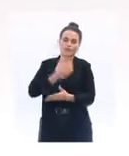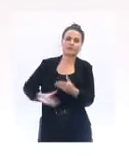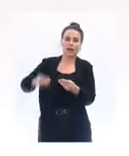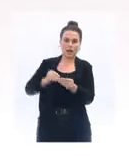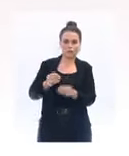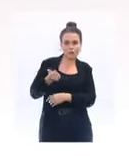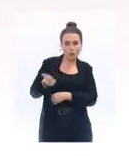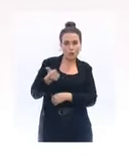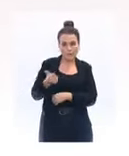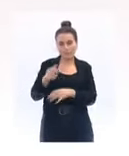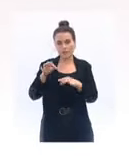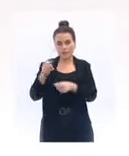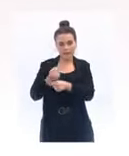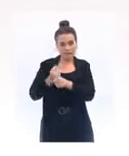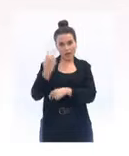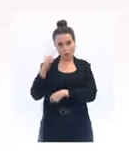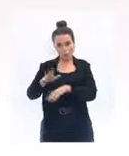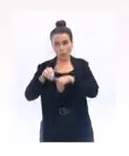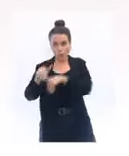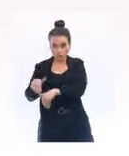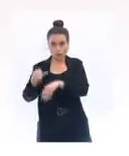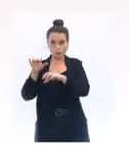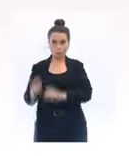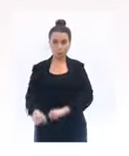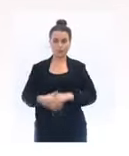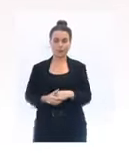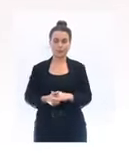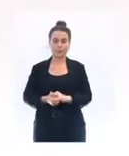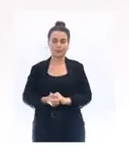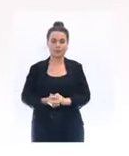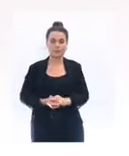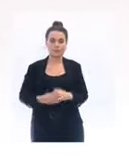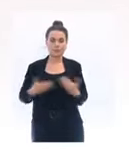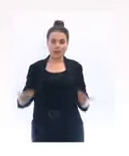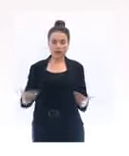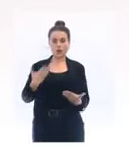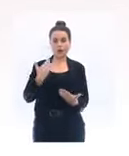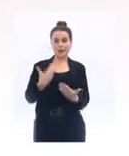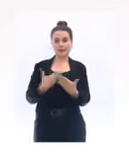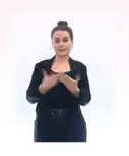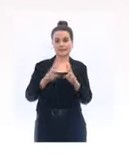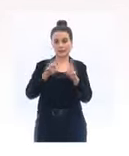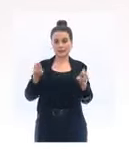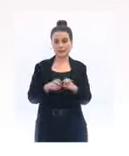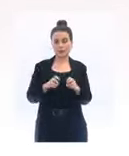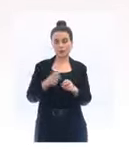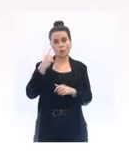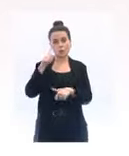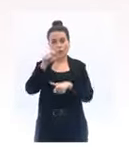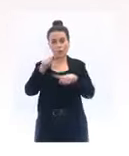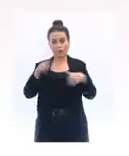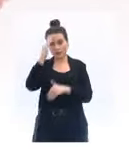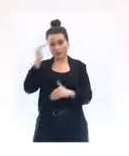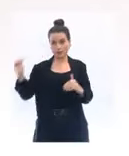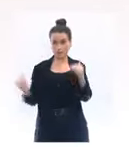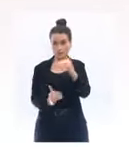exercer leur activité professionnelle. Donc, les attestations pour les mineurs, oui, elles seront délivrées par les